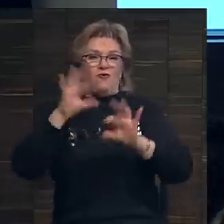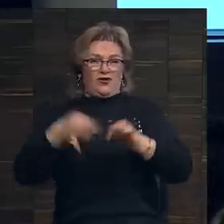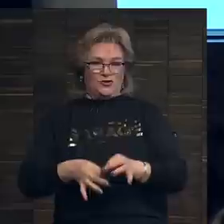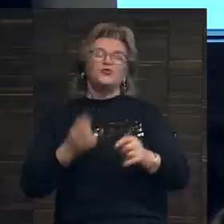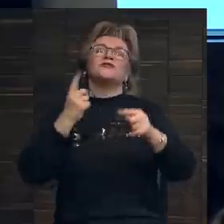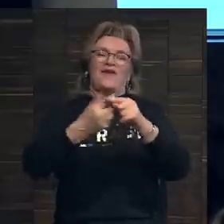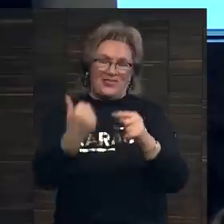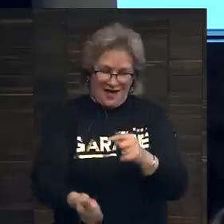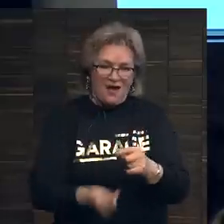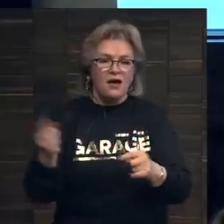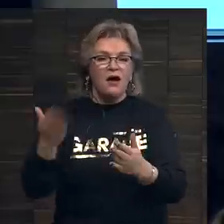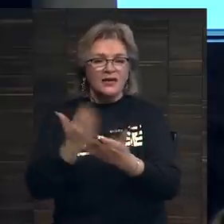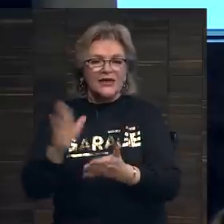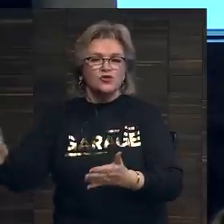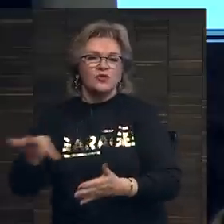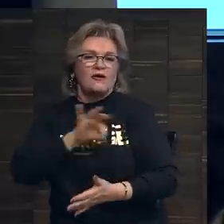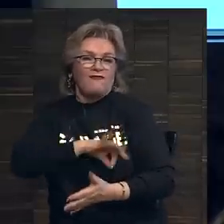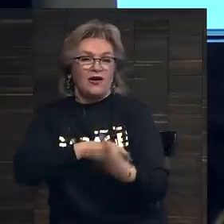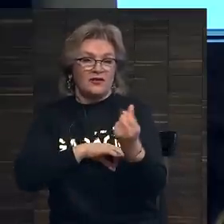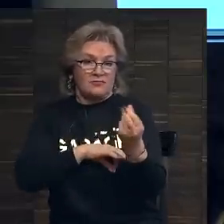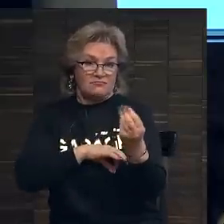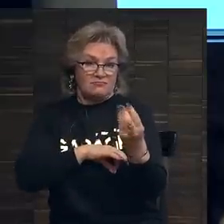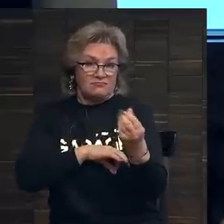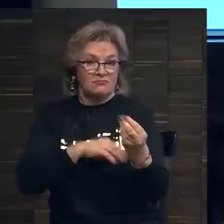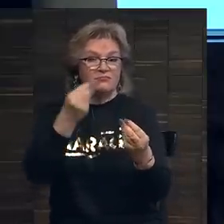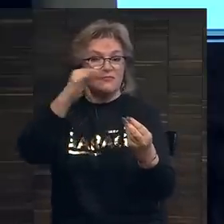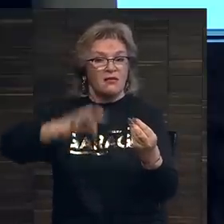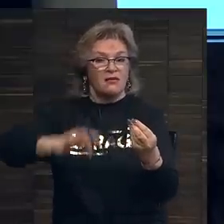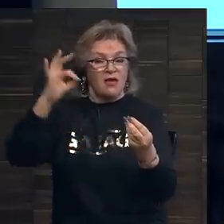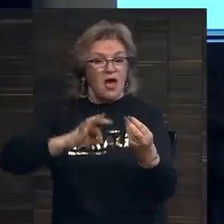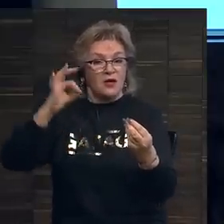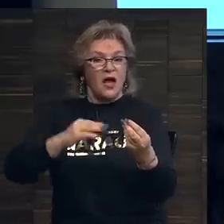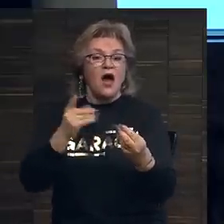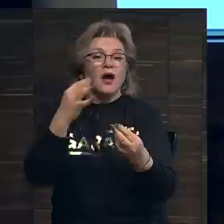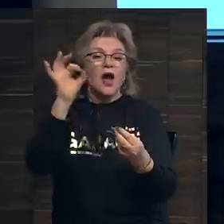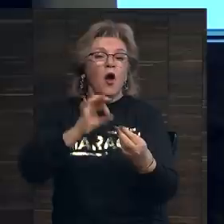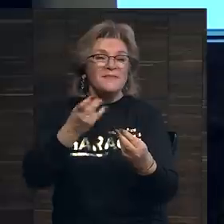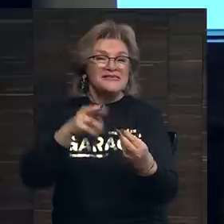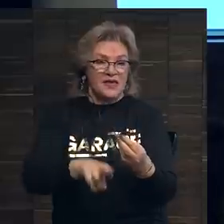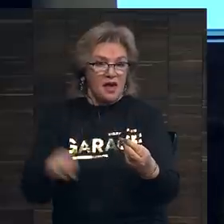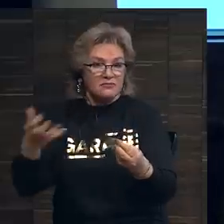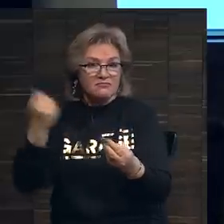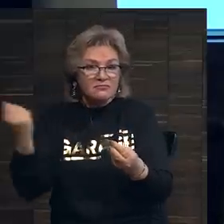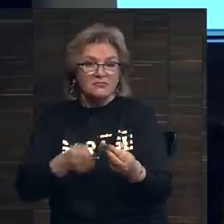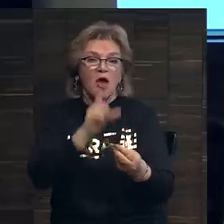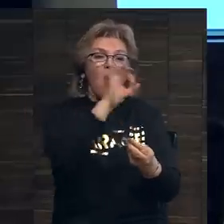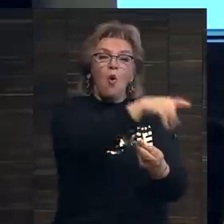Они получают выгоду материальную, они получают отчисление комиссии, они получают комиссию с покупателя и с